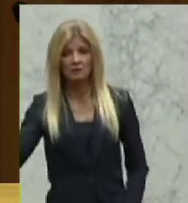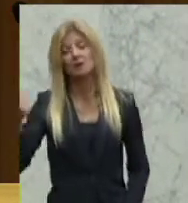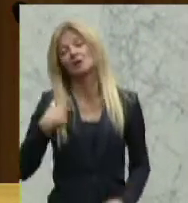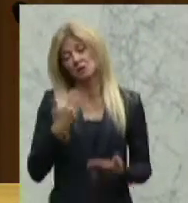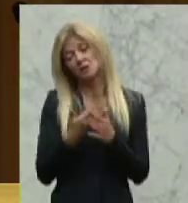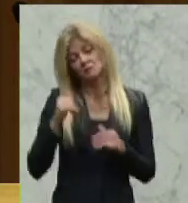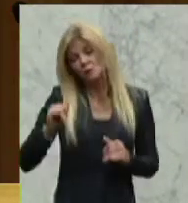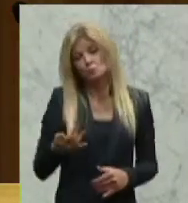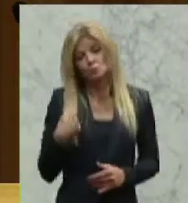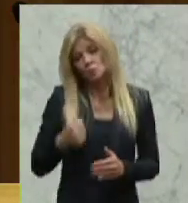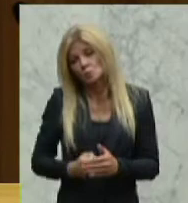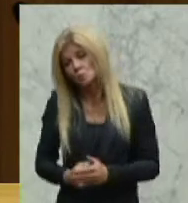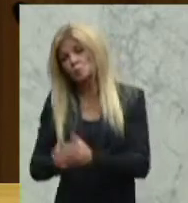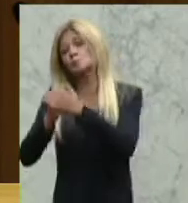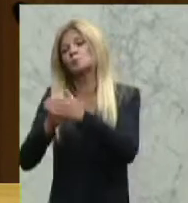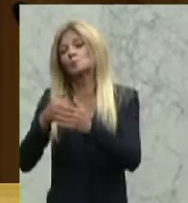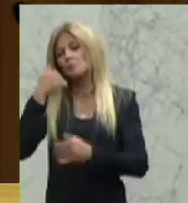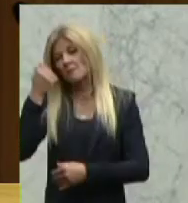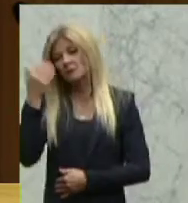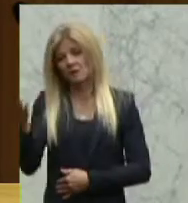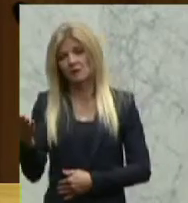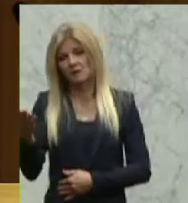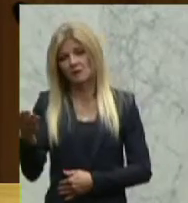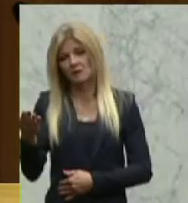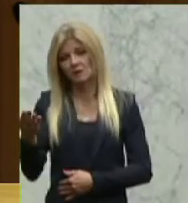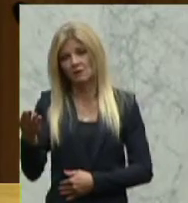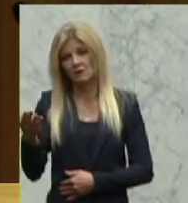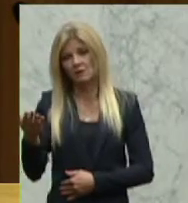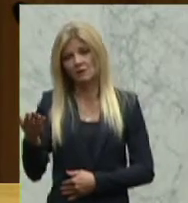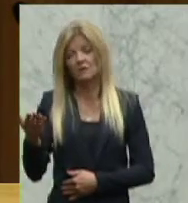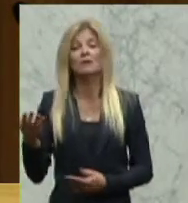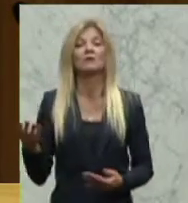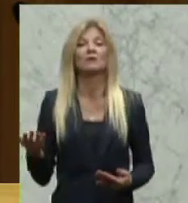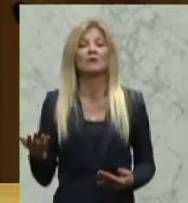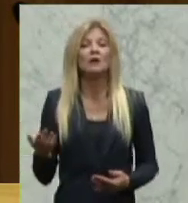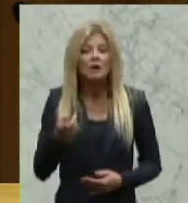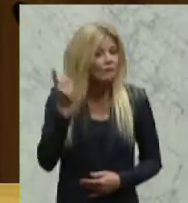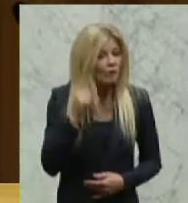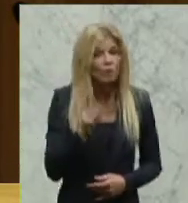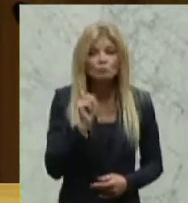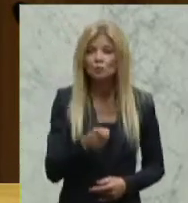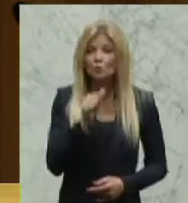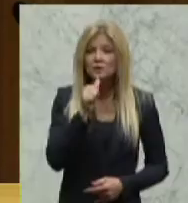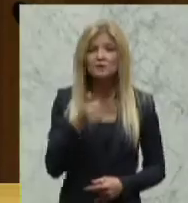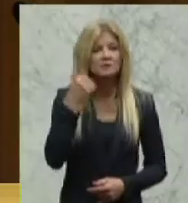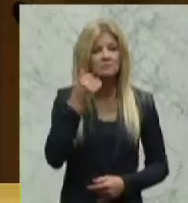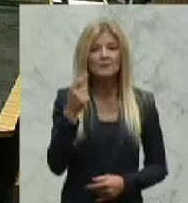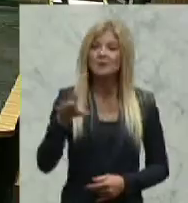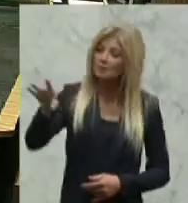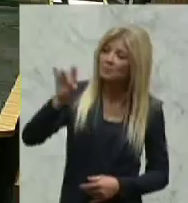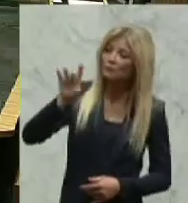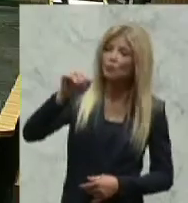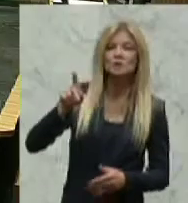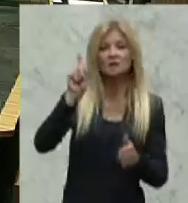für die Männer brechen, indem man sagt, warum sollen da nicht Männer in dem Fall bevorzugt angestellt